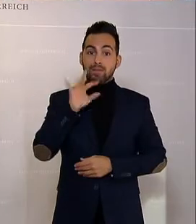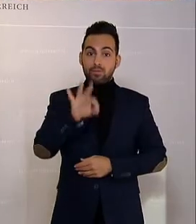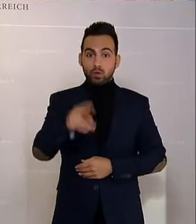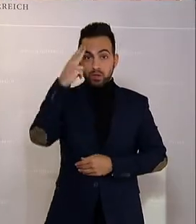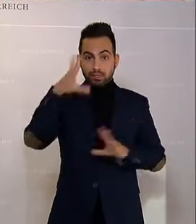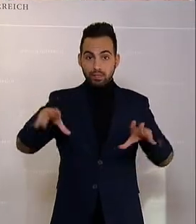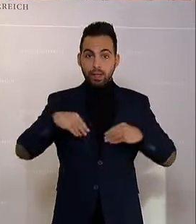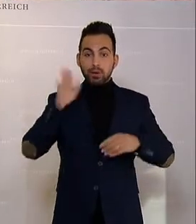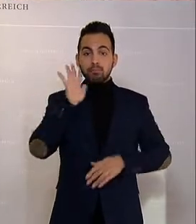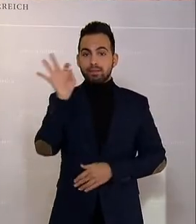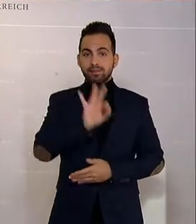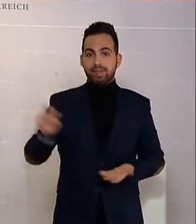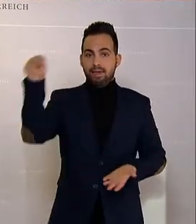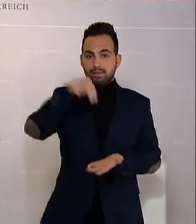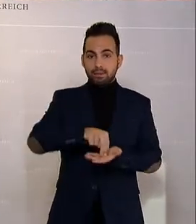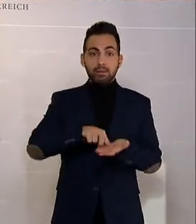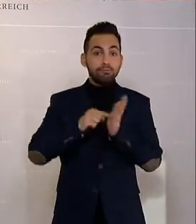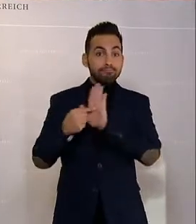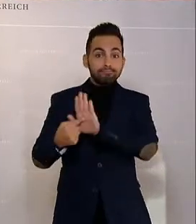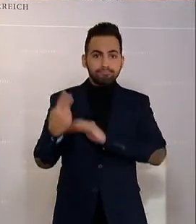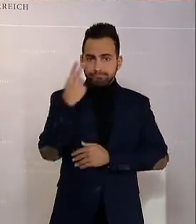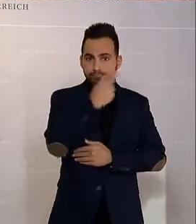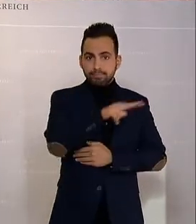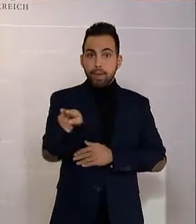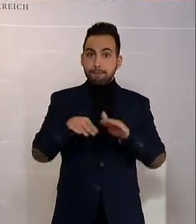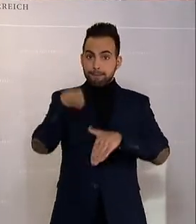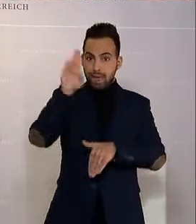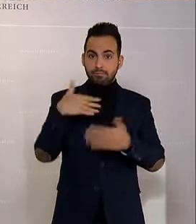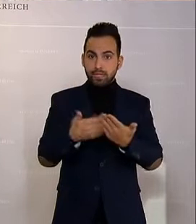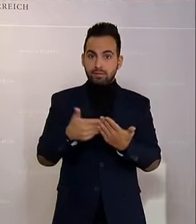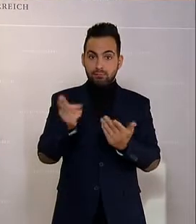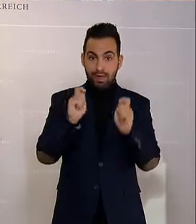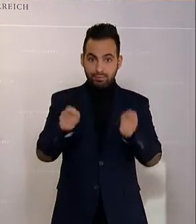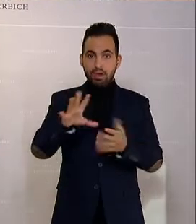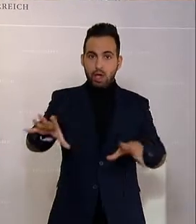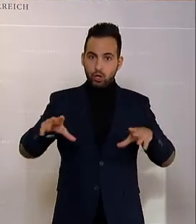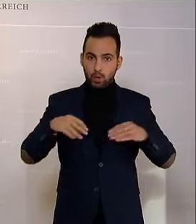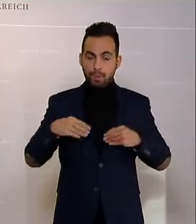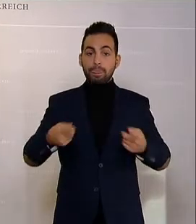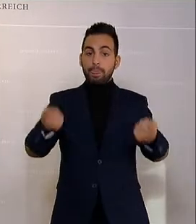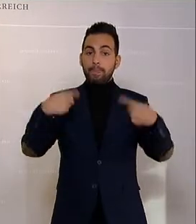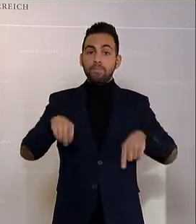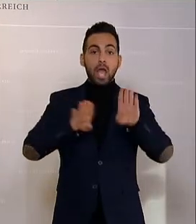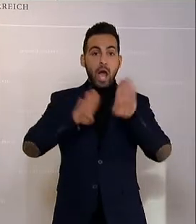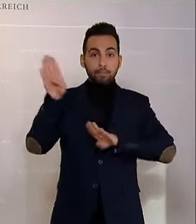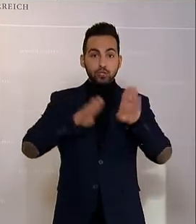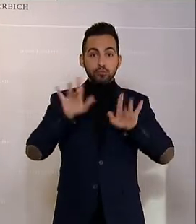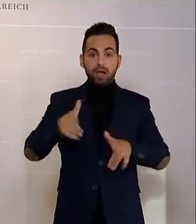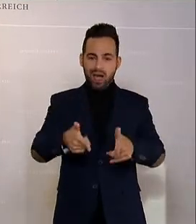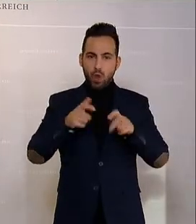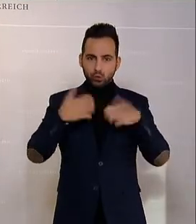um ein dementsprechendes Zeichen. Das ist die Mehrheit und damit ist er angenommen. Wir kommen zur Abstimmung über den